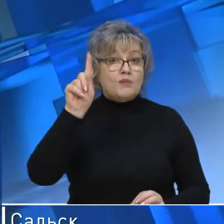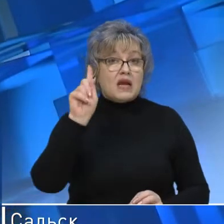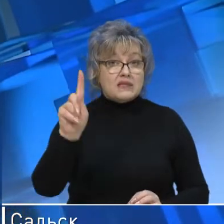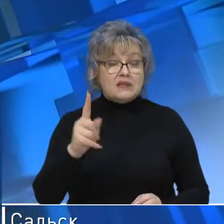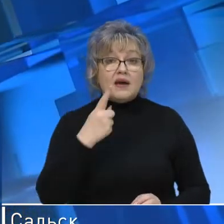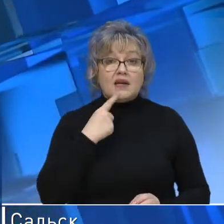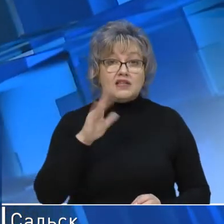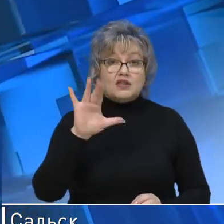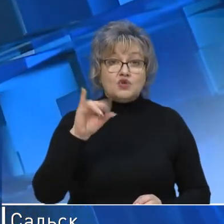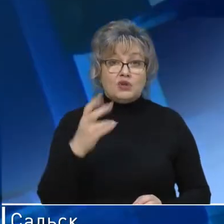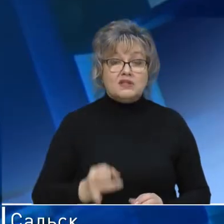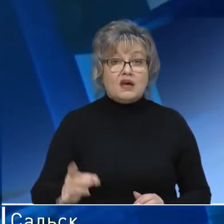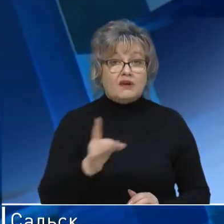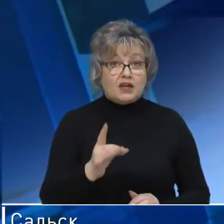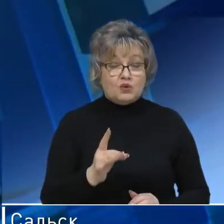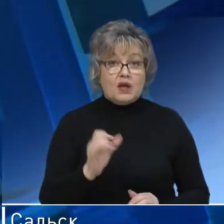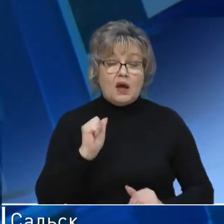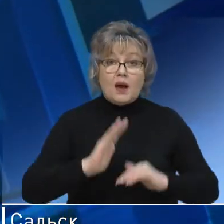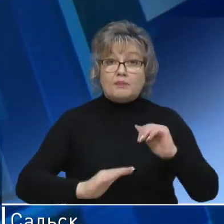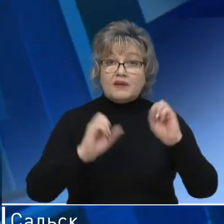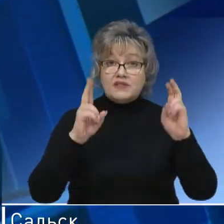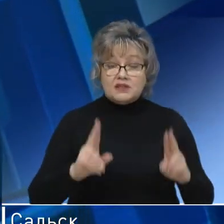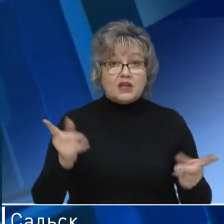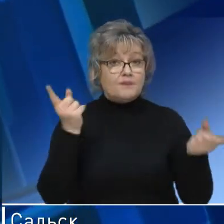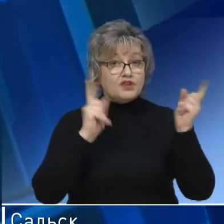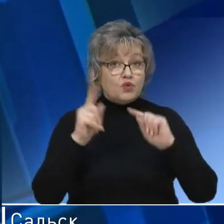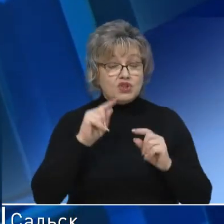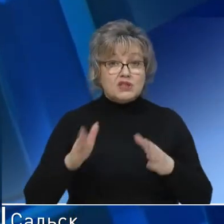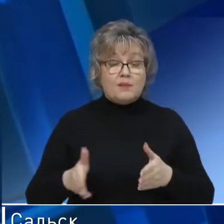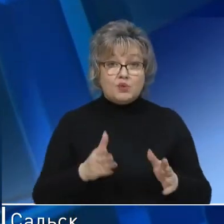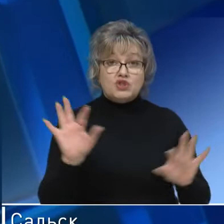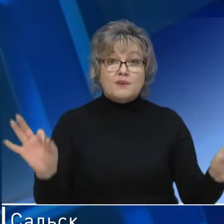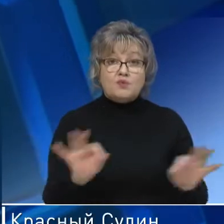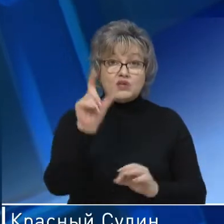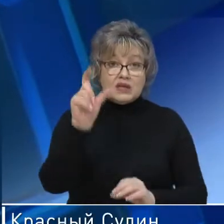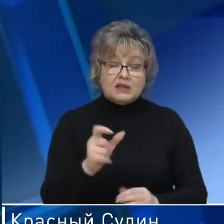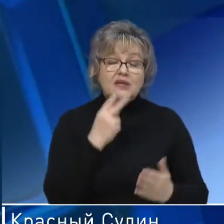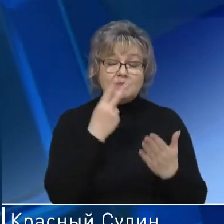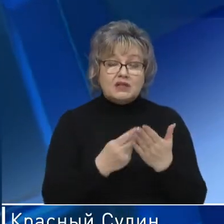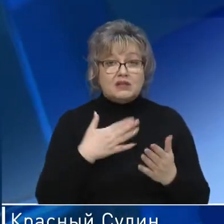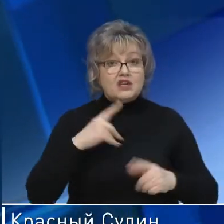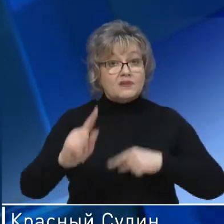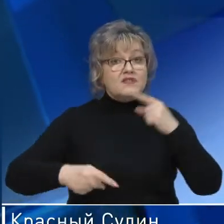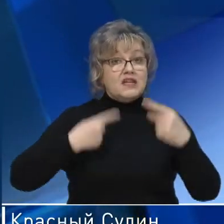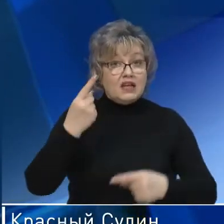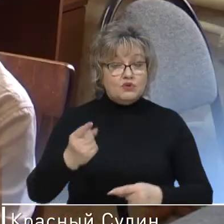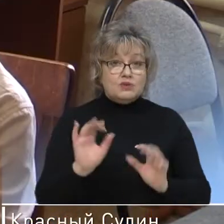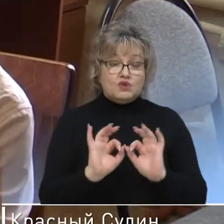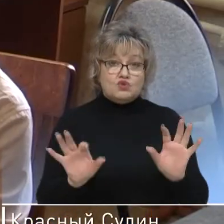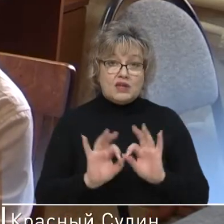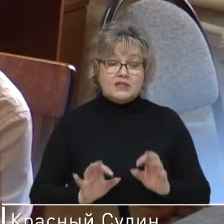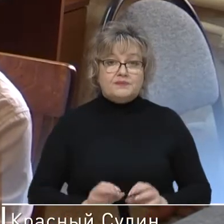Красносулинского района. О профессиональном и творческом пути музыканта смотрите в нашем следующем сюжете.